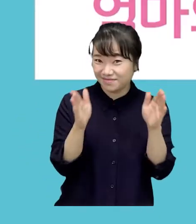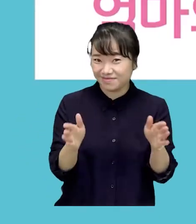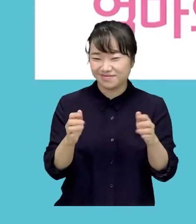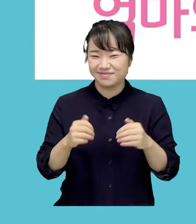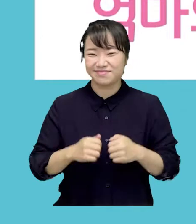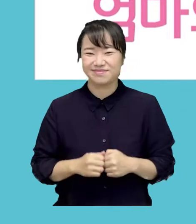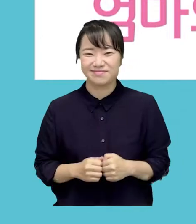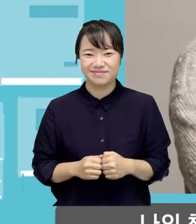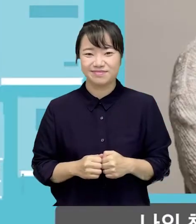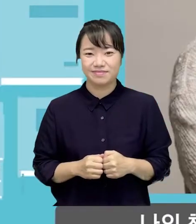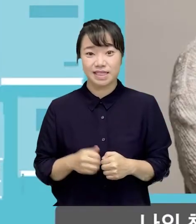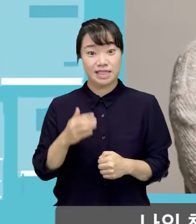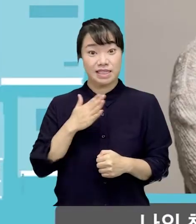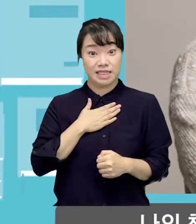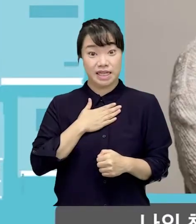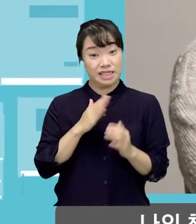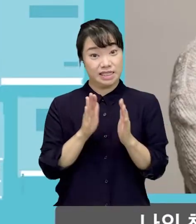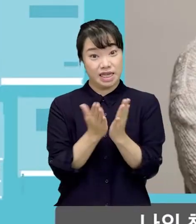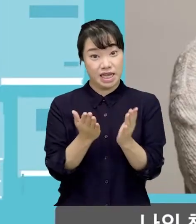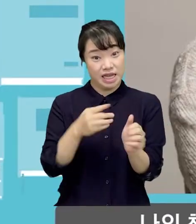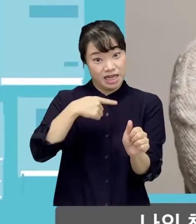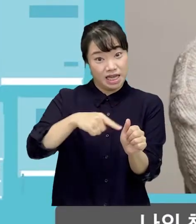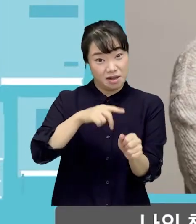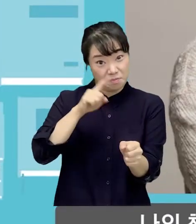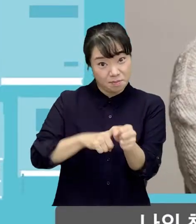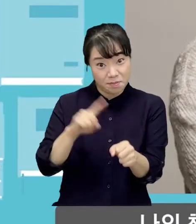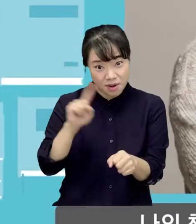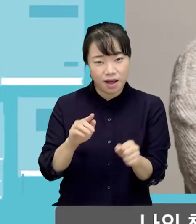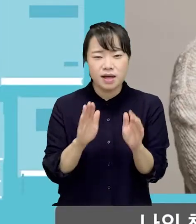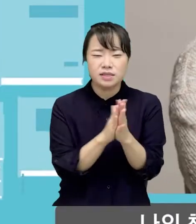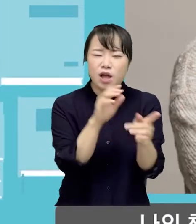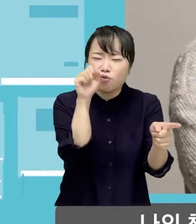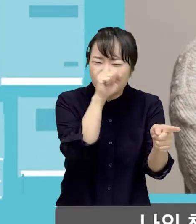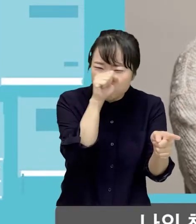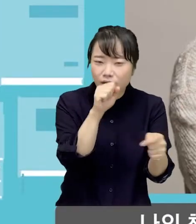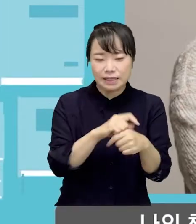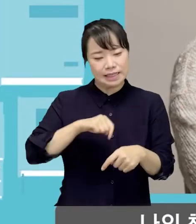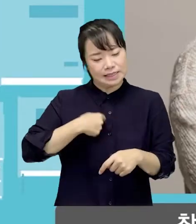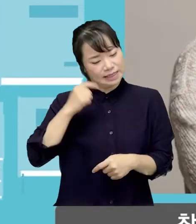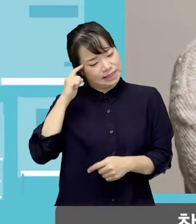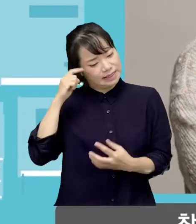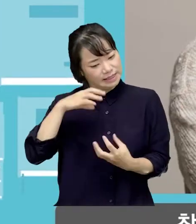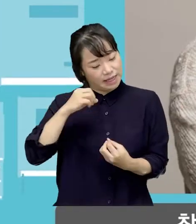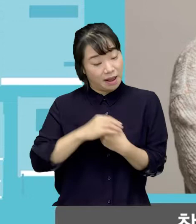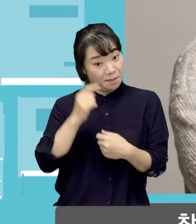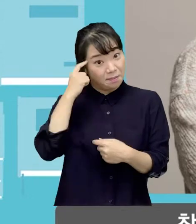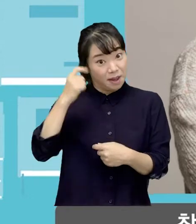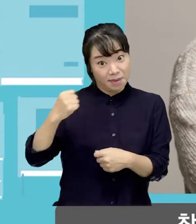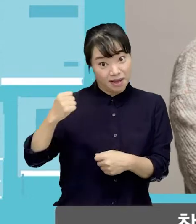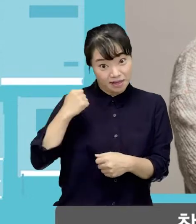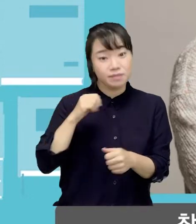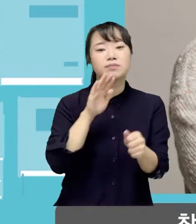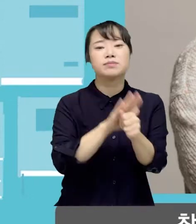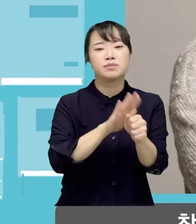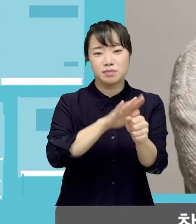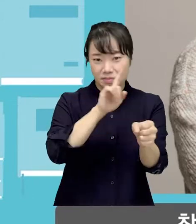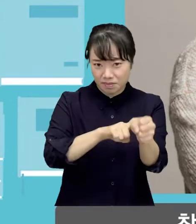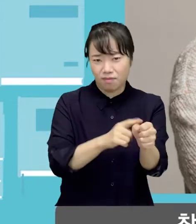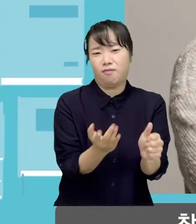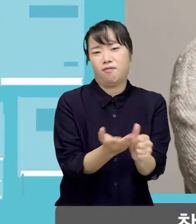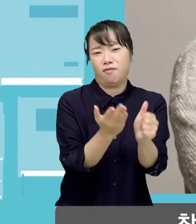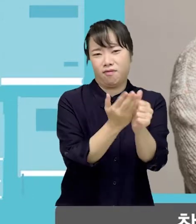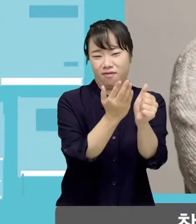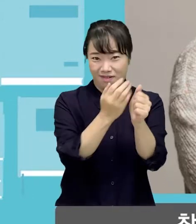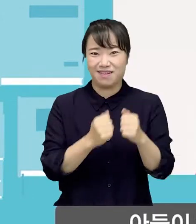시간 나의 책유가 목표는 책을 좋아하고 스스로 생각하고 창조하는 능력을 지닌 아이로